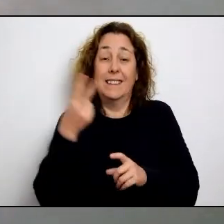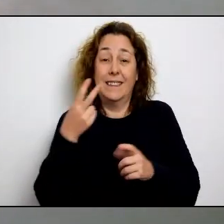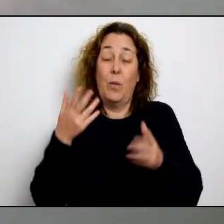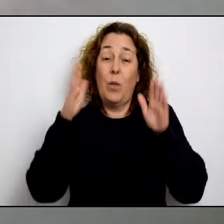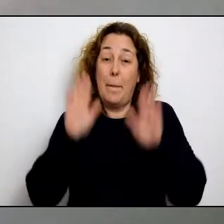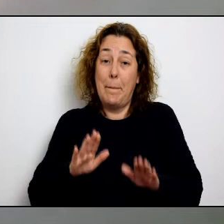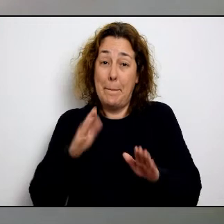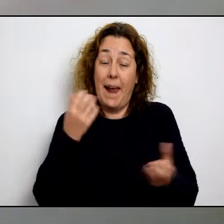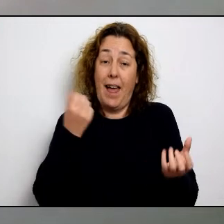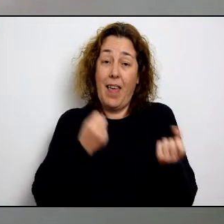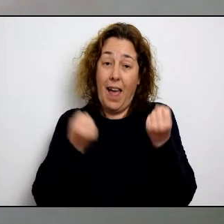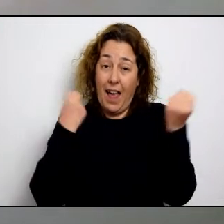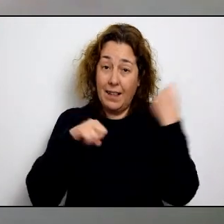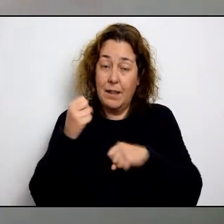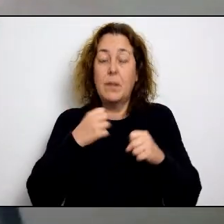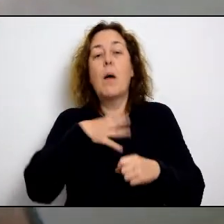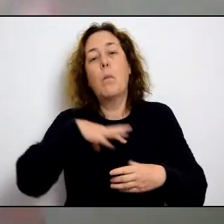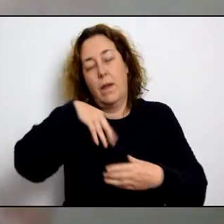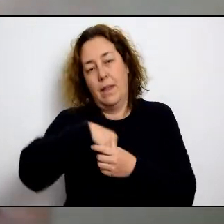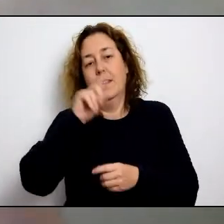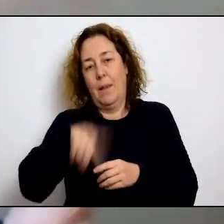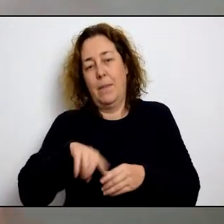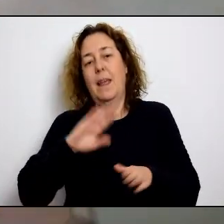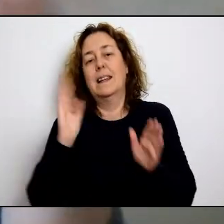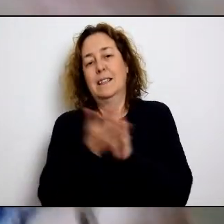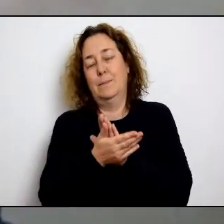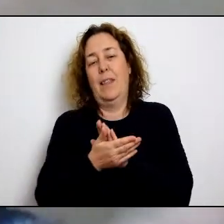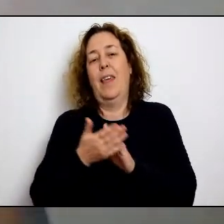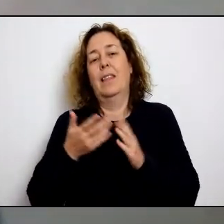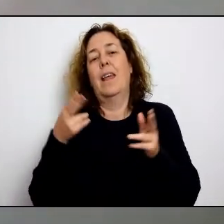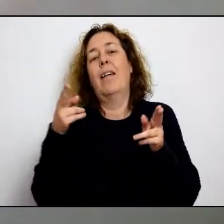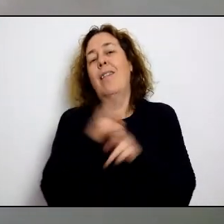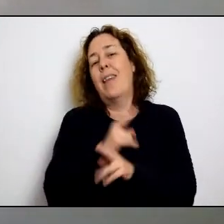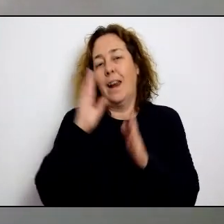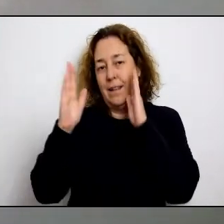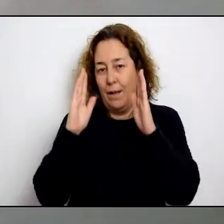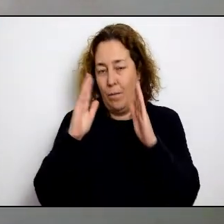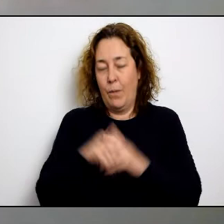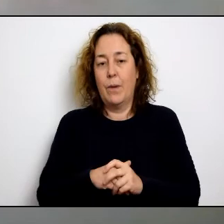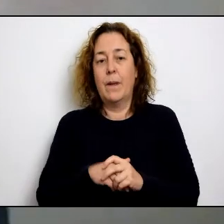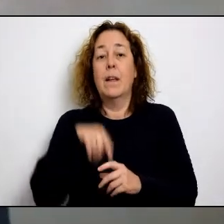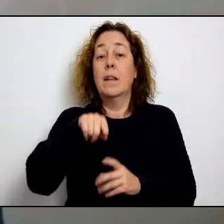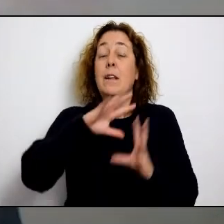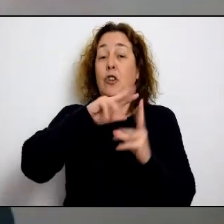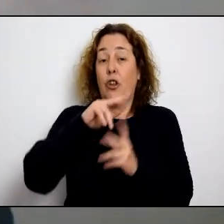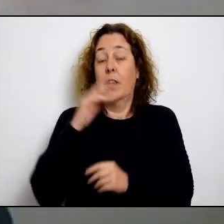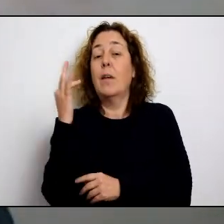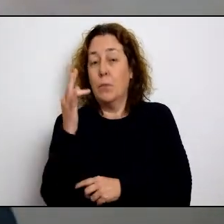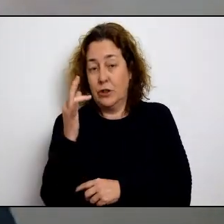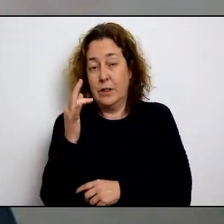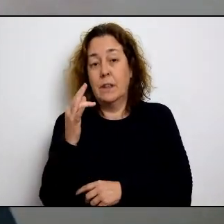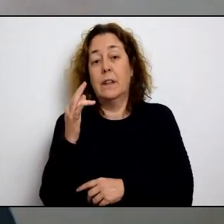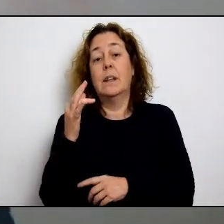interpretació en relació a la possibilitat que aquestes empreses de la segona durada d'activitat també poguessin acuir-se